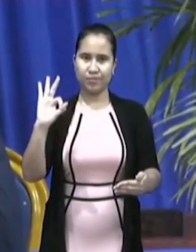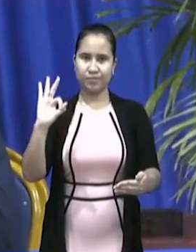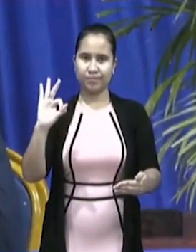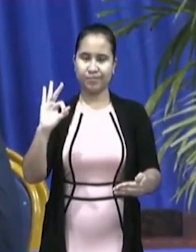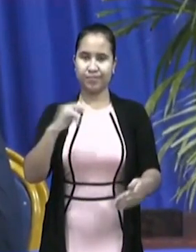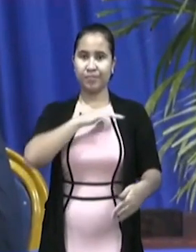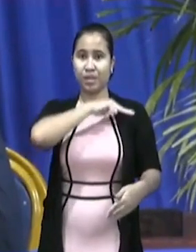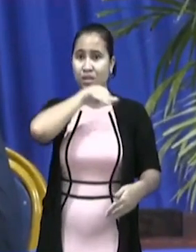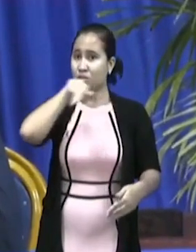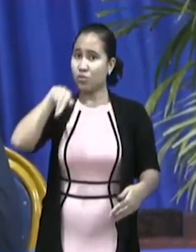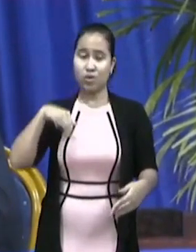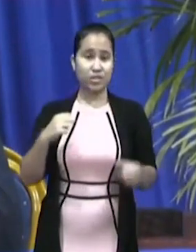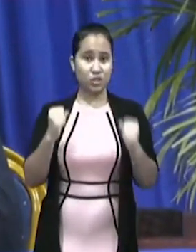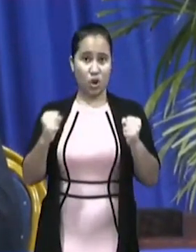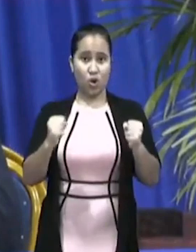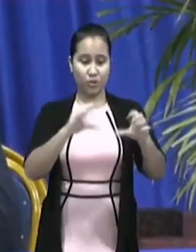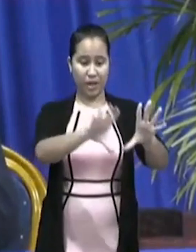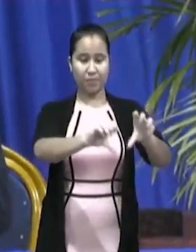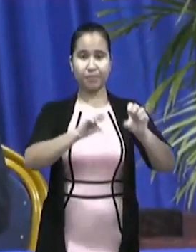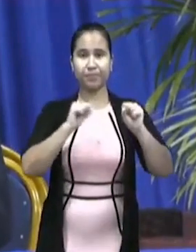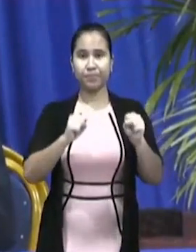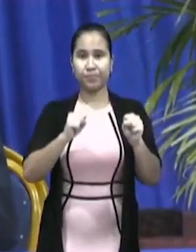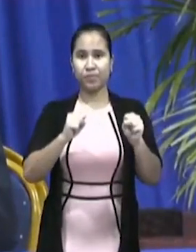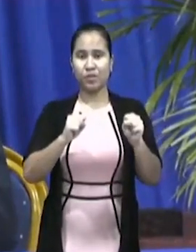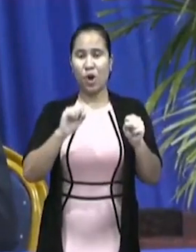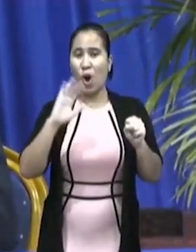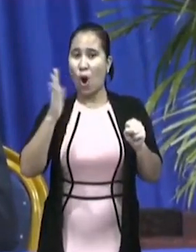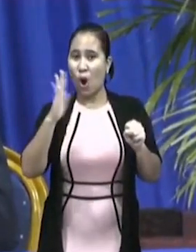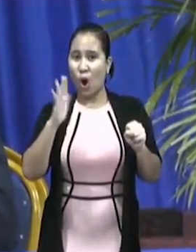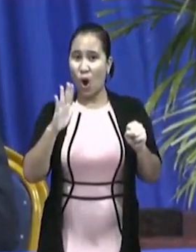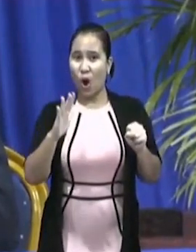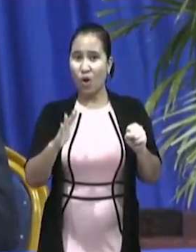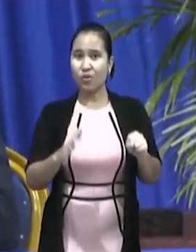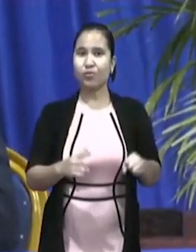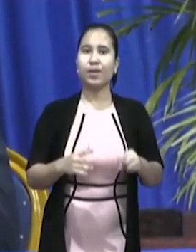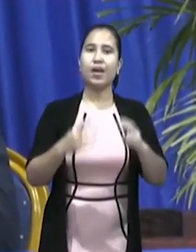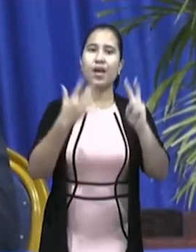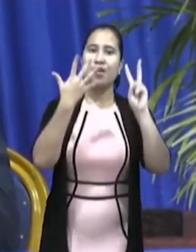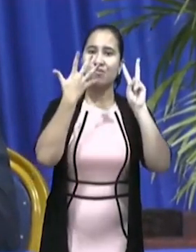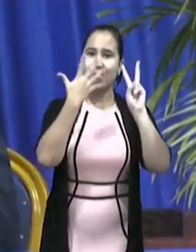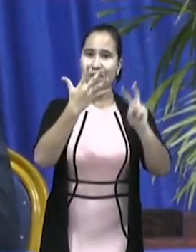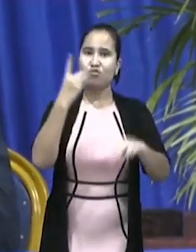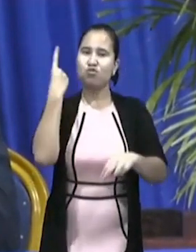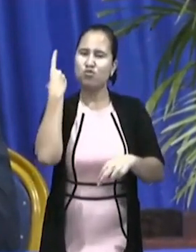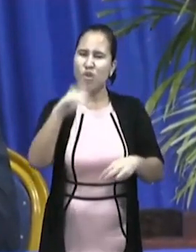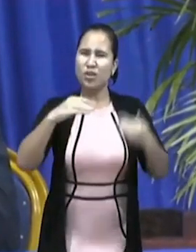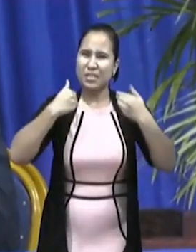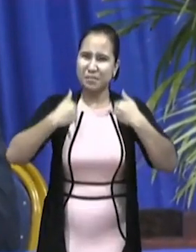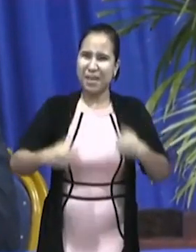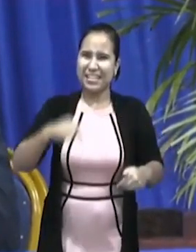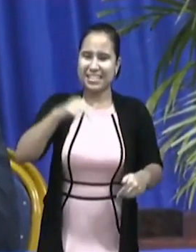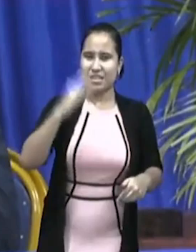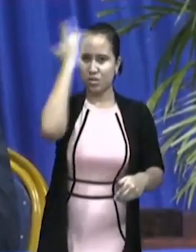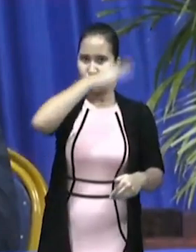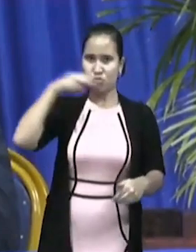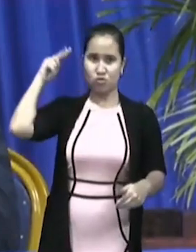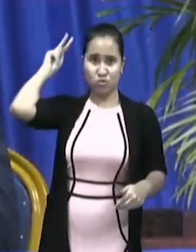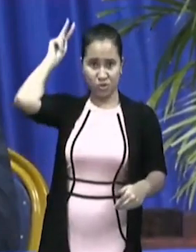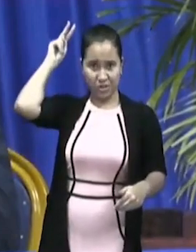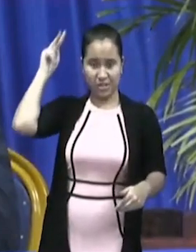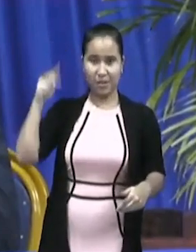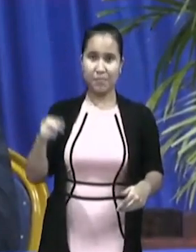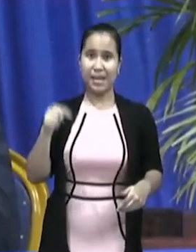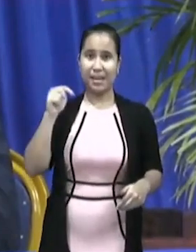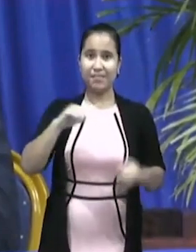schrijven naar de maatregel, u kan bij die besmet ongeveer 25.000 sma in Sranang. En voor de 25.000